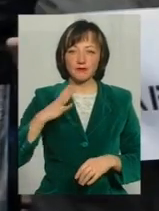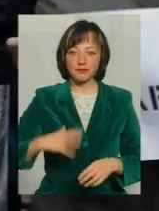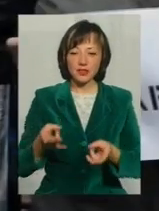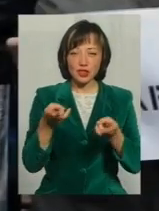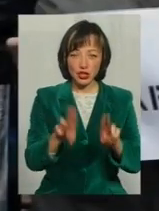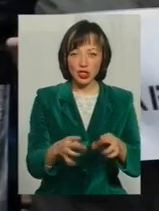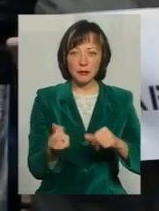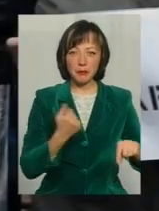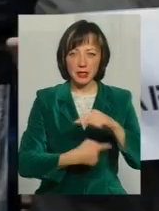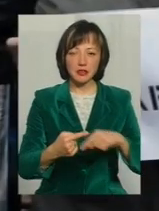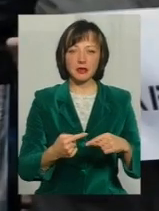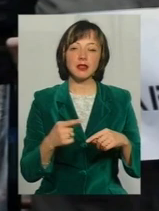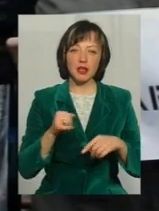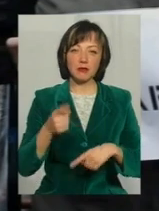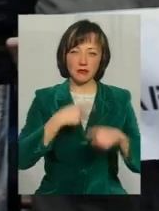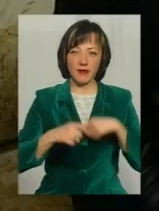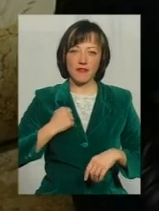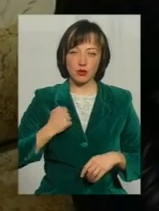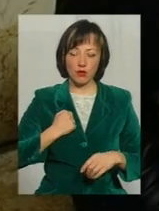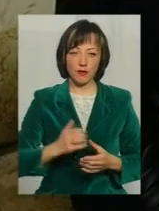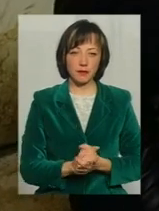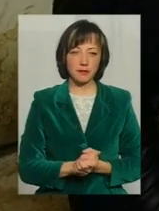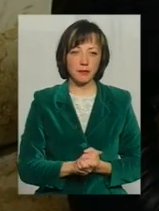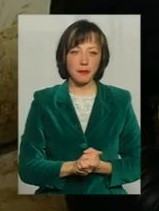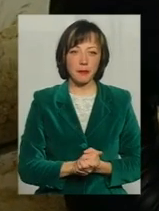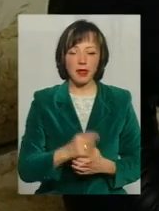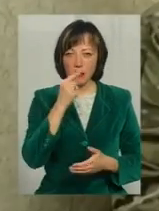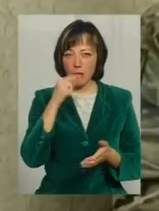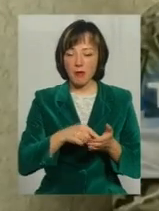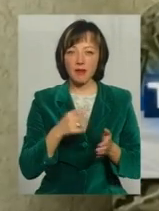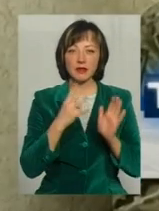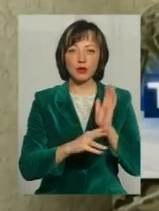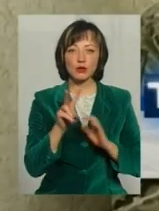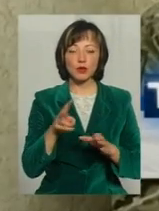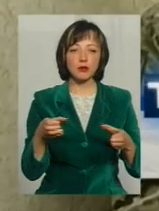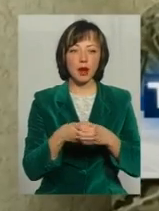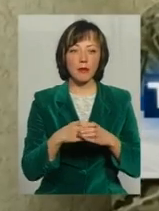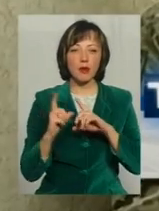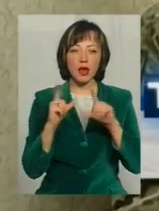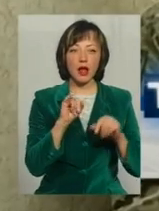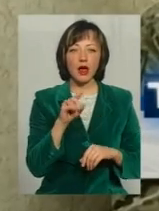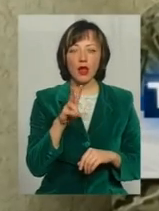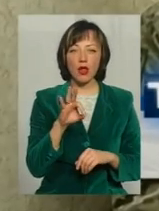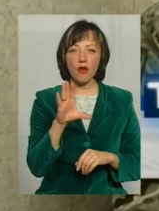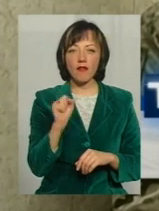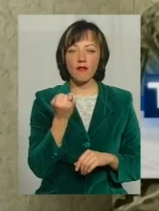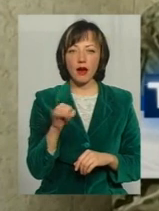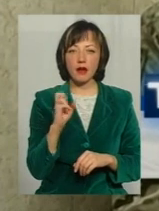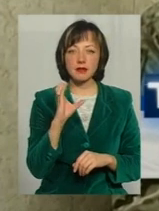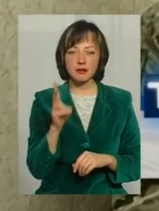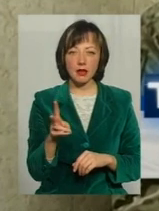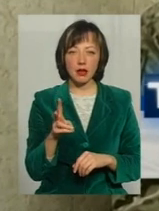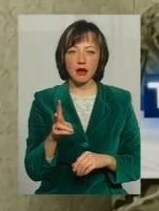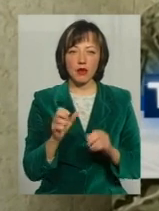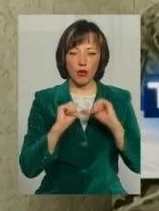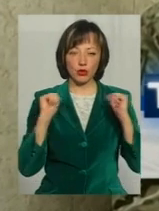бізнес і знову одягти військову форму Попав 92-гу бригаду Ми поїхали на Іловайськ Якраз був Іловайськ і вони були